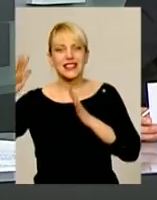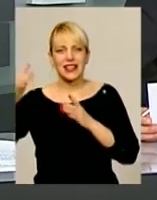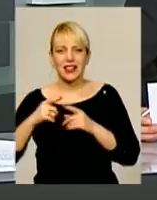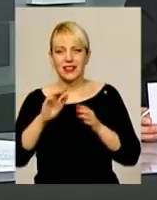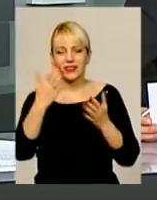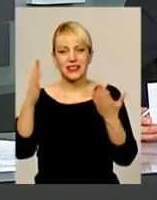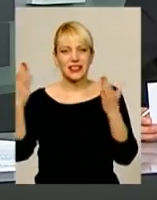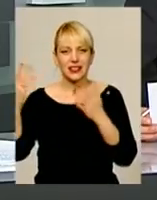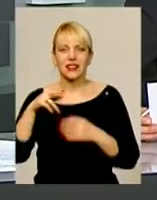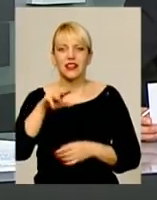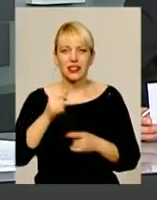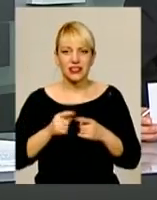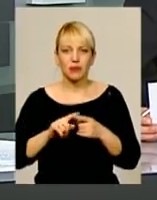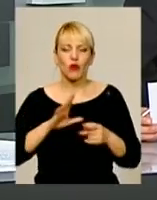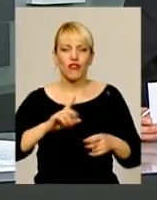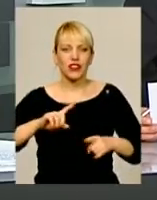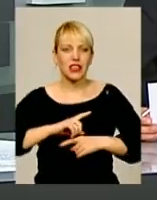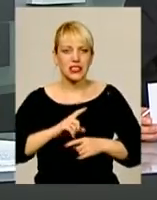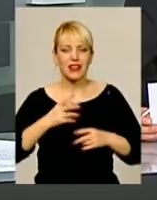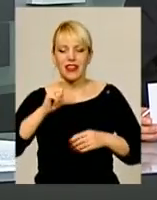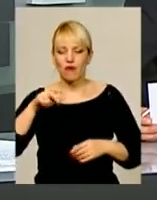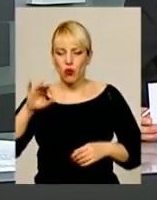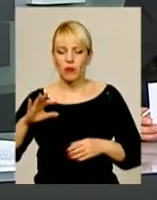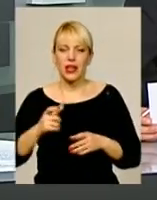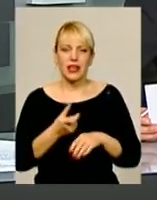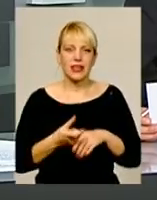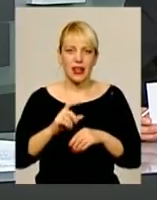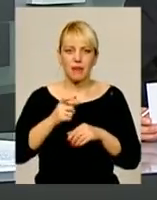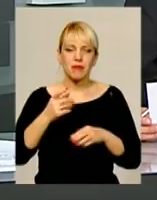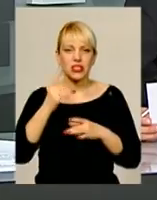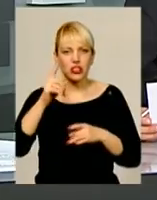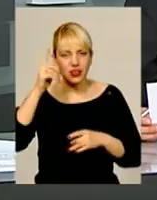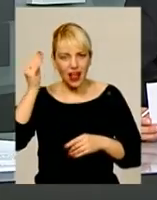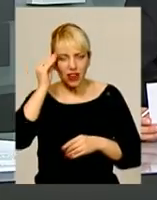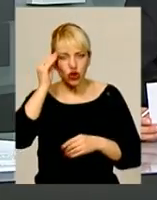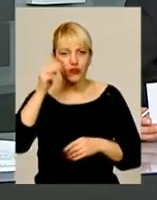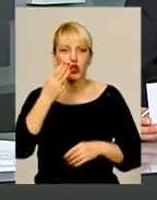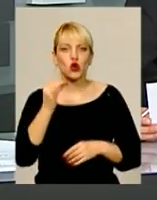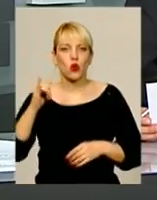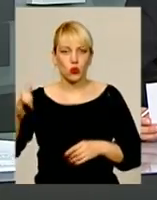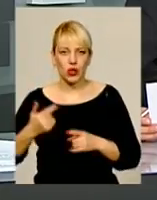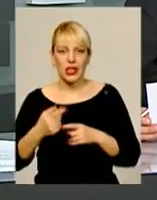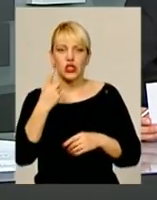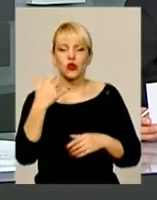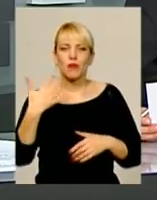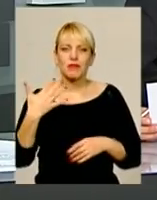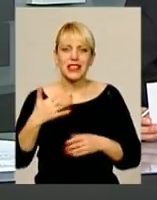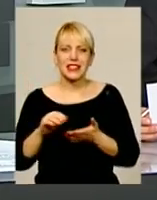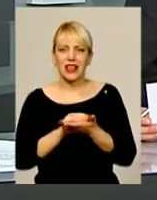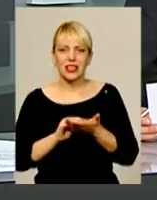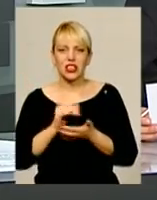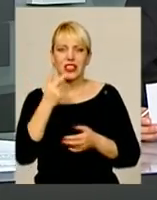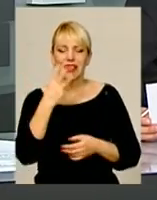Європи та був фіналістом найбільших закордонних талант-шоу. За два роки артисти зібрали 150 аншлагів, а 35